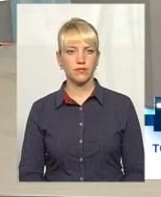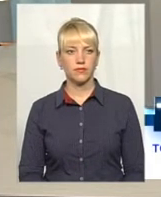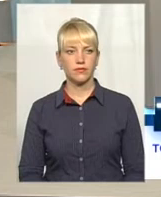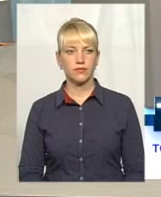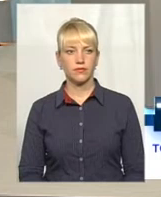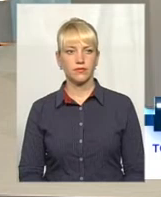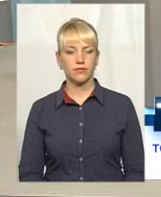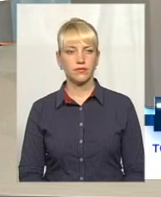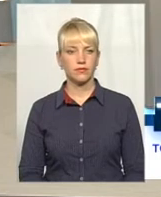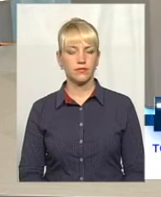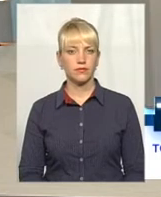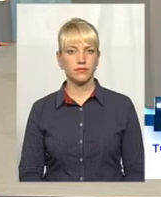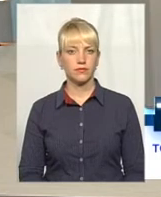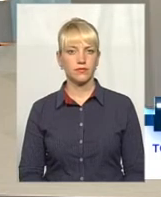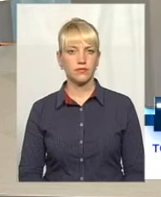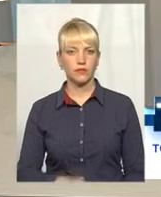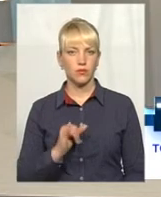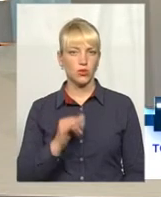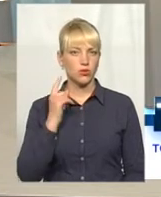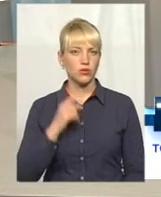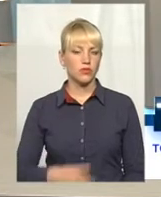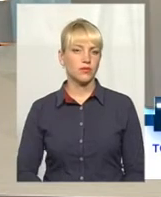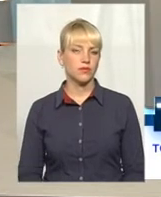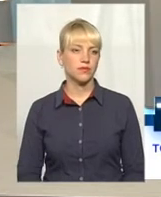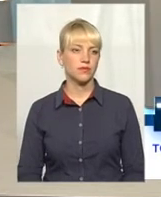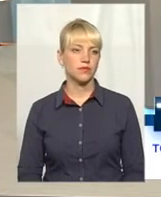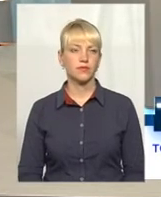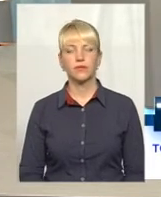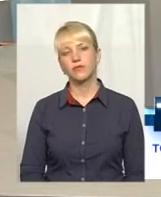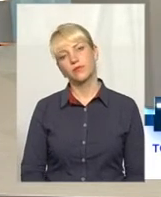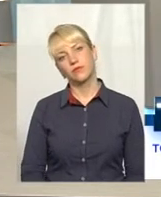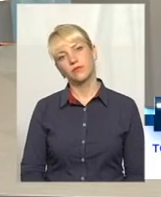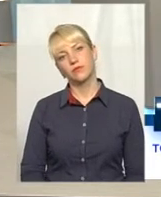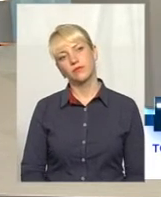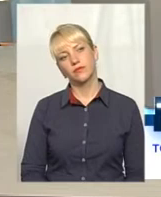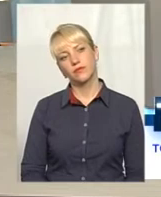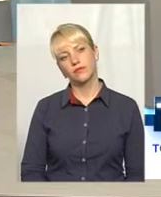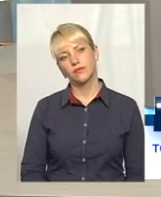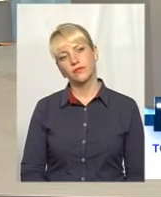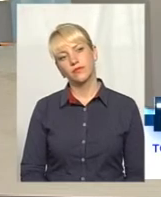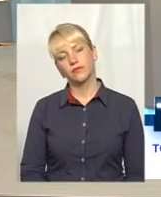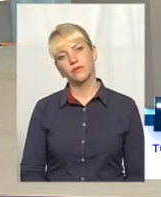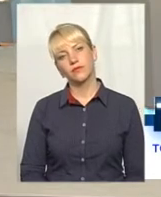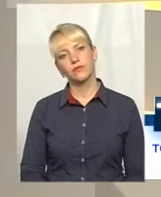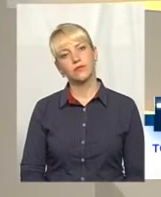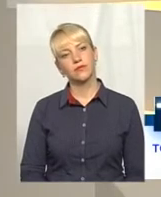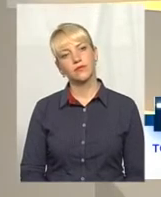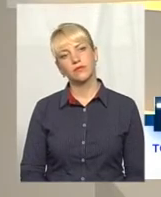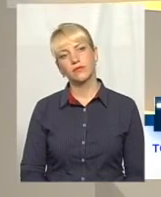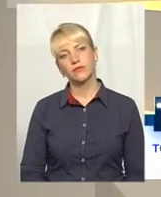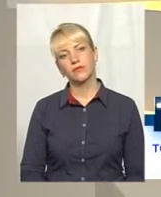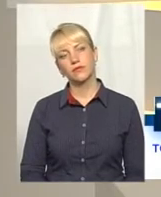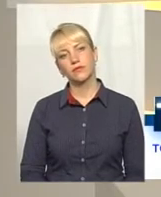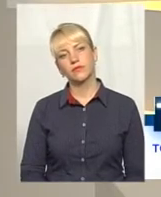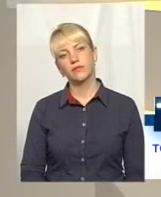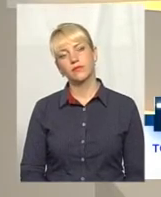Ось і костіба. Я підприємаю. Шановна, додзвонючка. Глядачко, перезвоніть, будь ласка, ми вас дуже